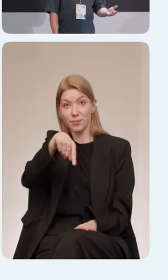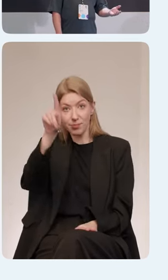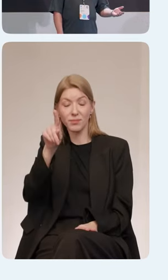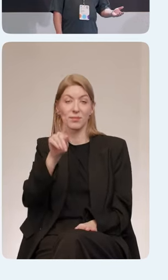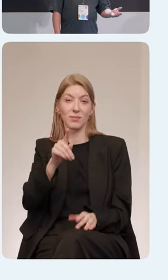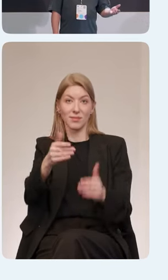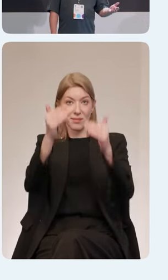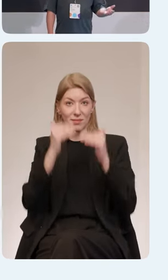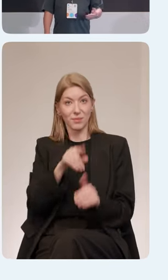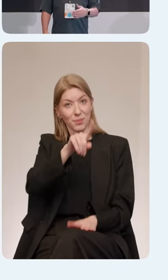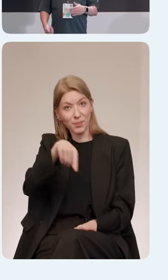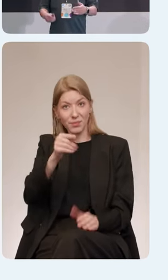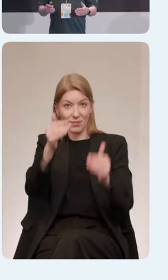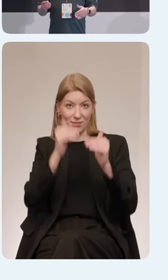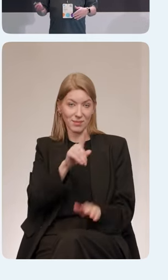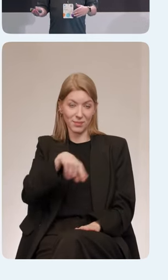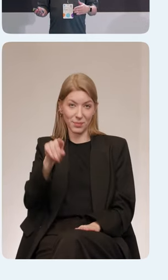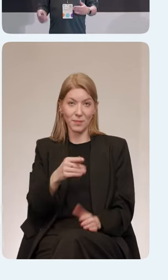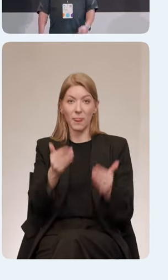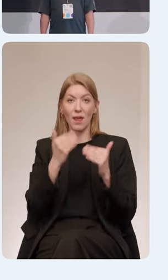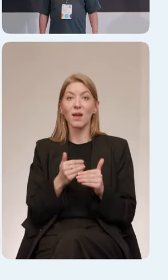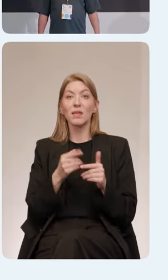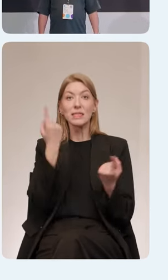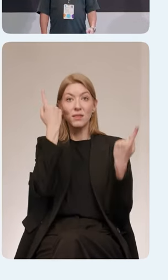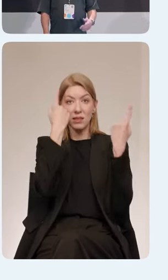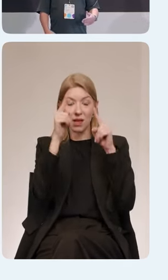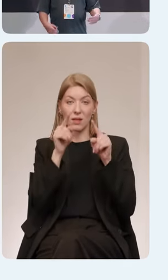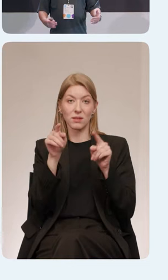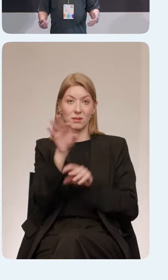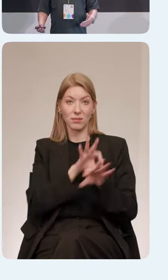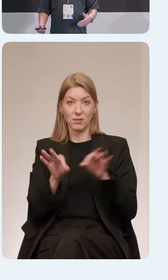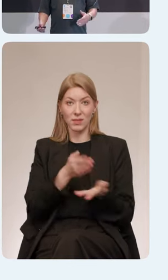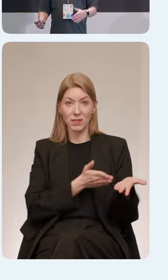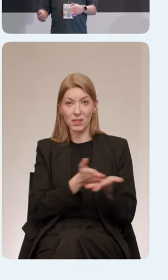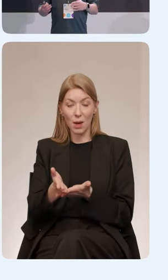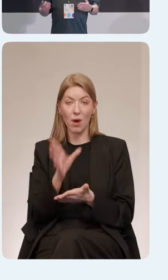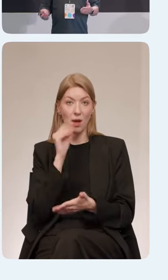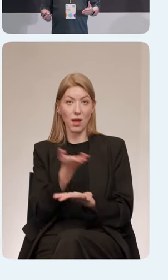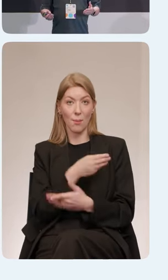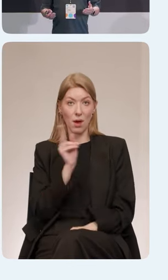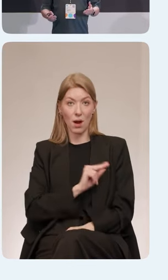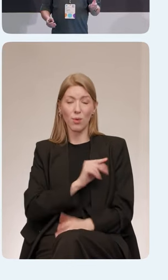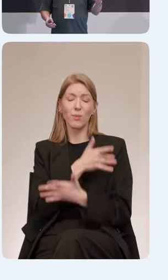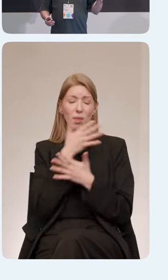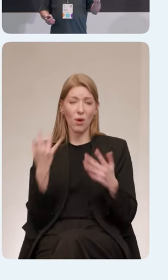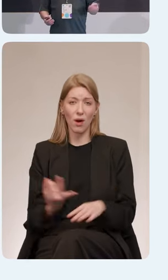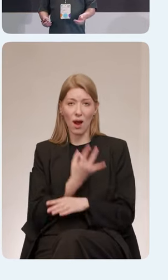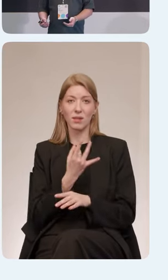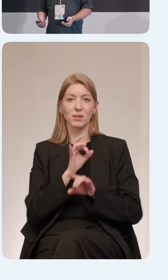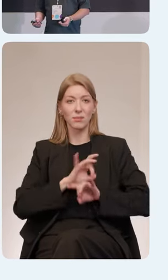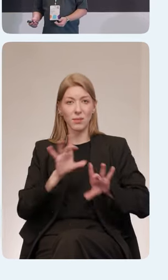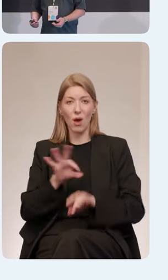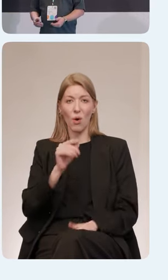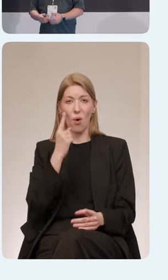Следующий шаг – это дизайн-система, как мы работаем с инклюзивностью на уровне дизайн-системы. Тут уже много рассказывали, рассказывали про